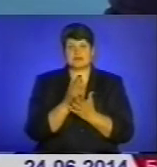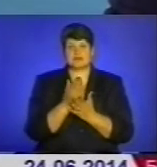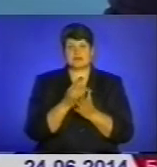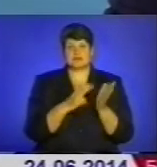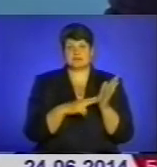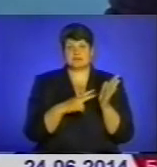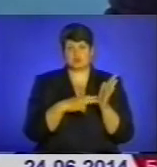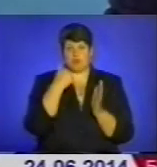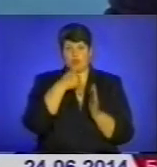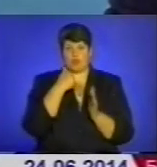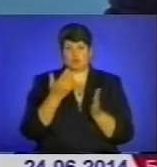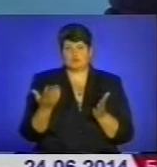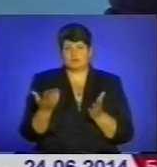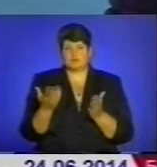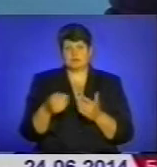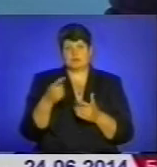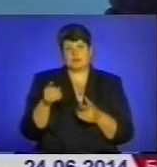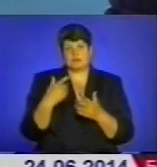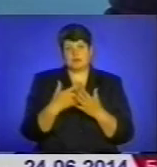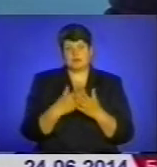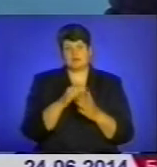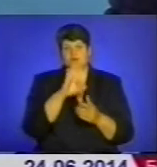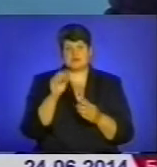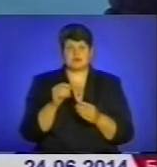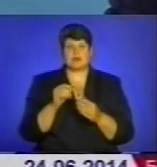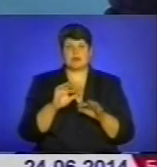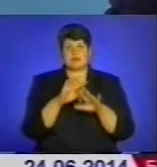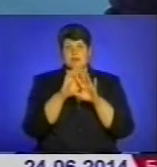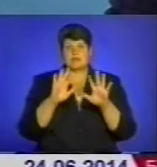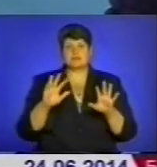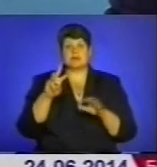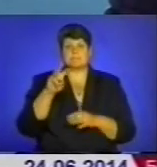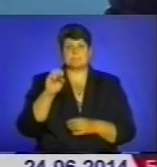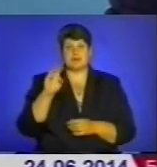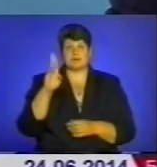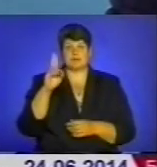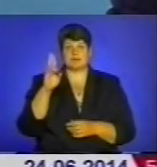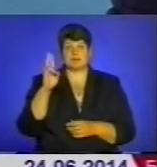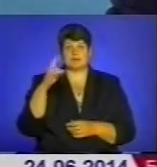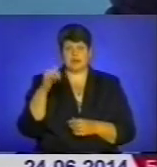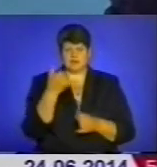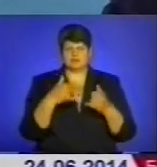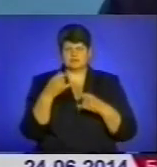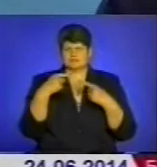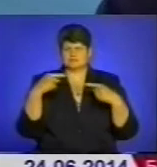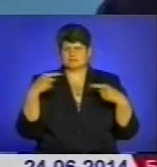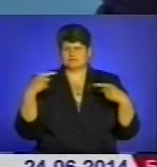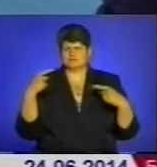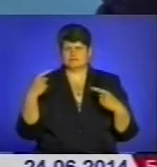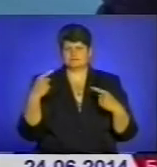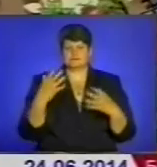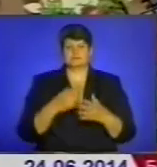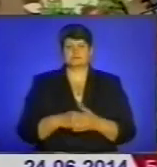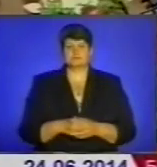року. Там, напевно, вся таблиця Менделєєва, яка вже в процесі реакції між